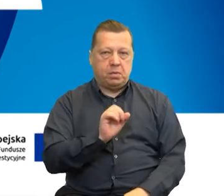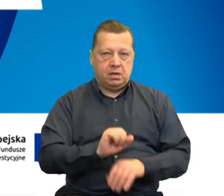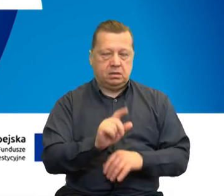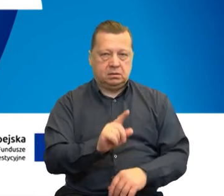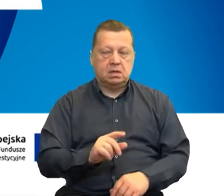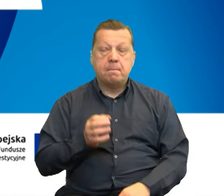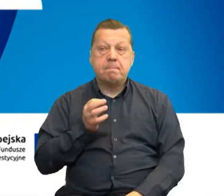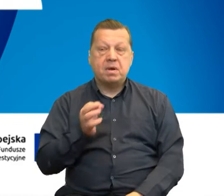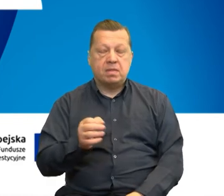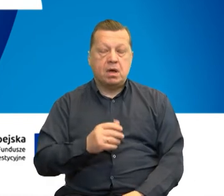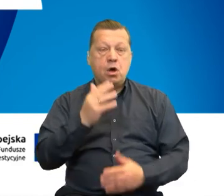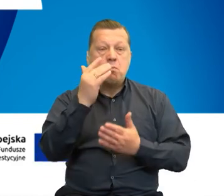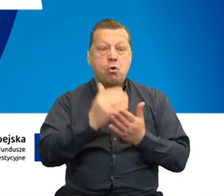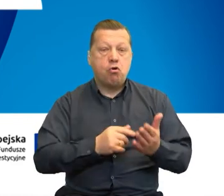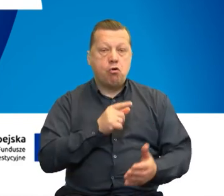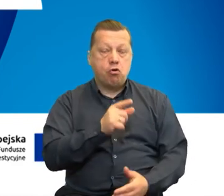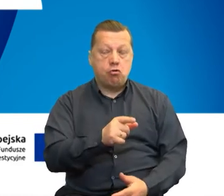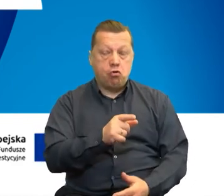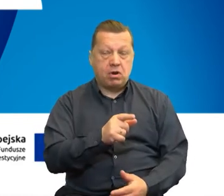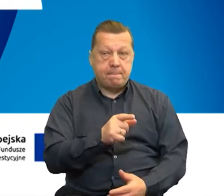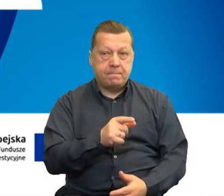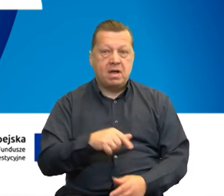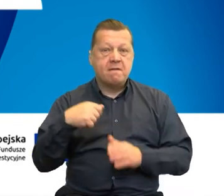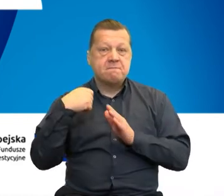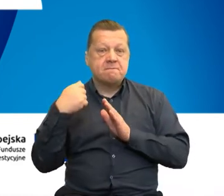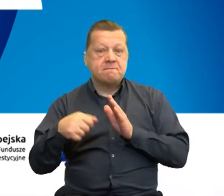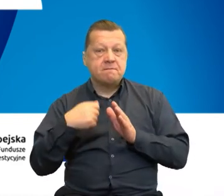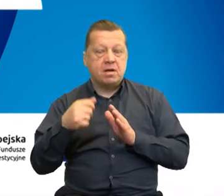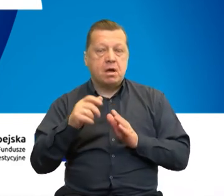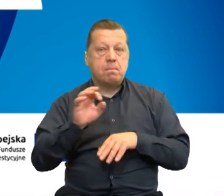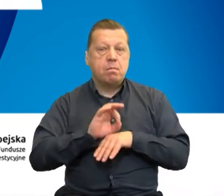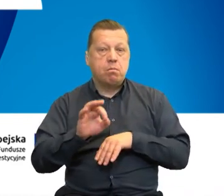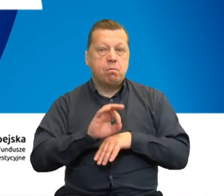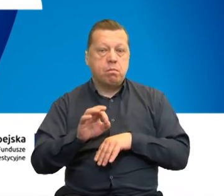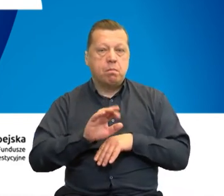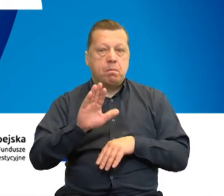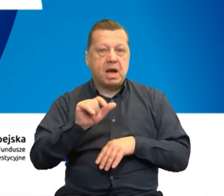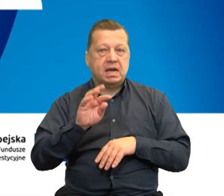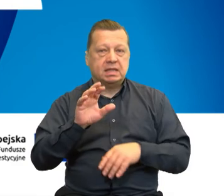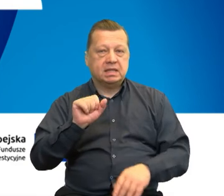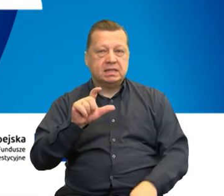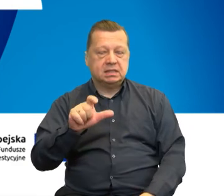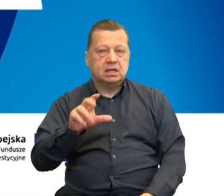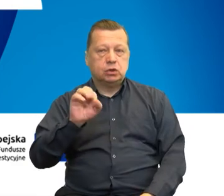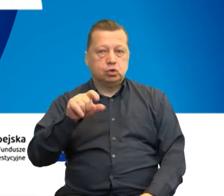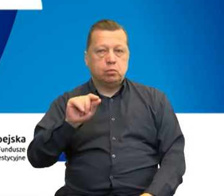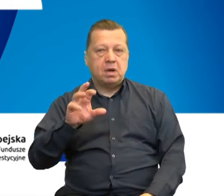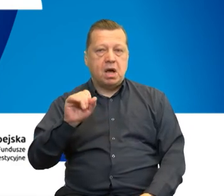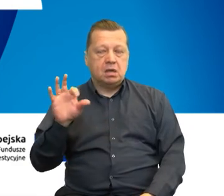który z programów został wymieniony w filmie o projekcie Baltic Sat Apps?